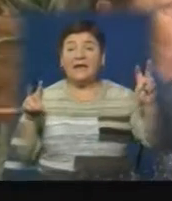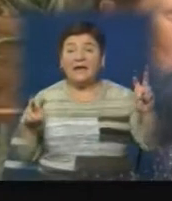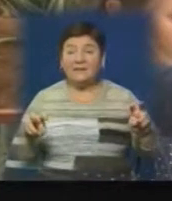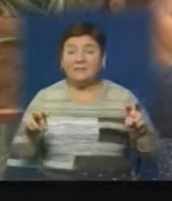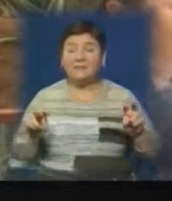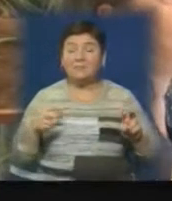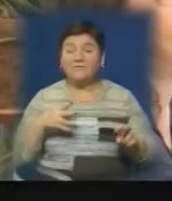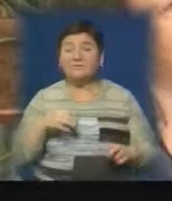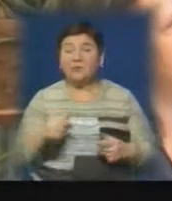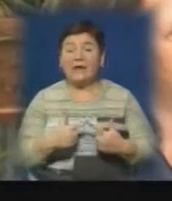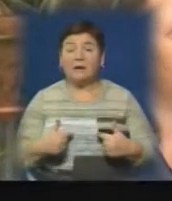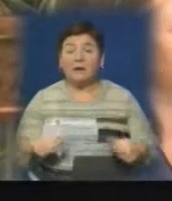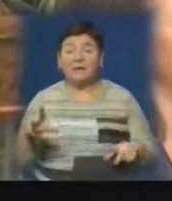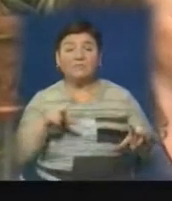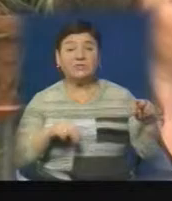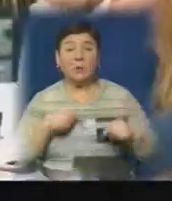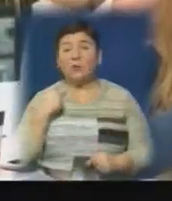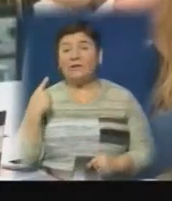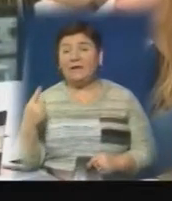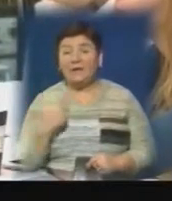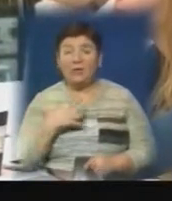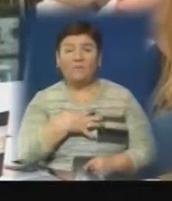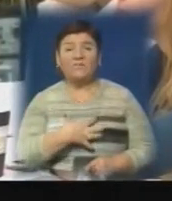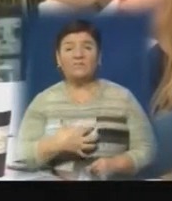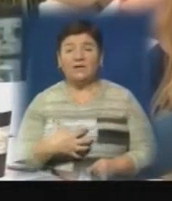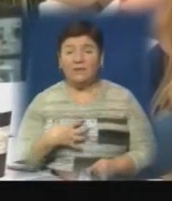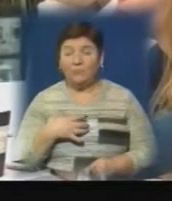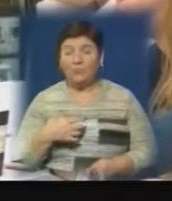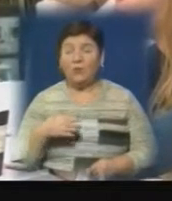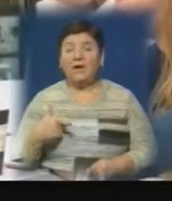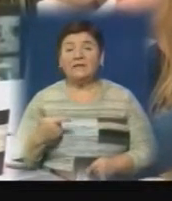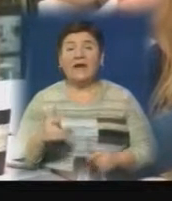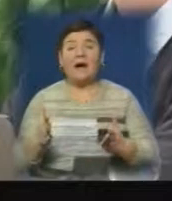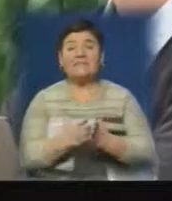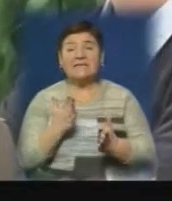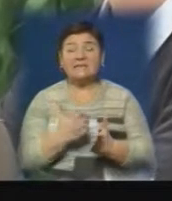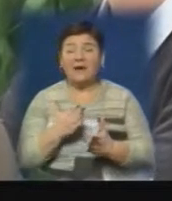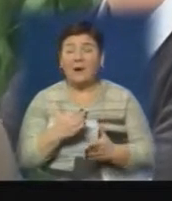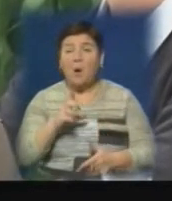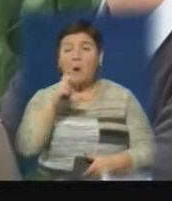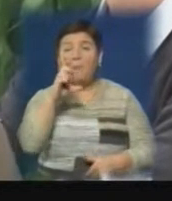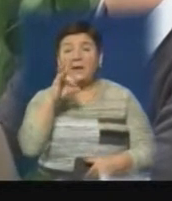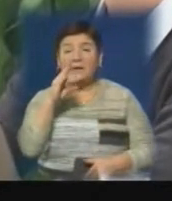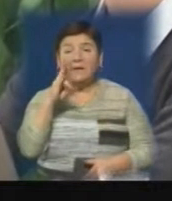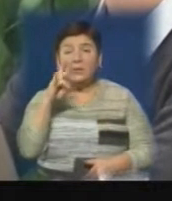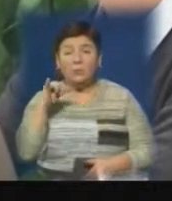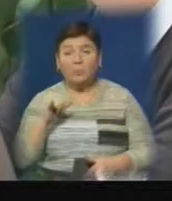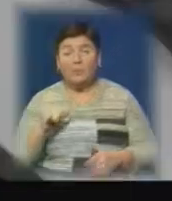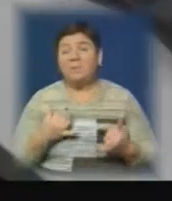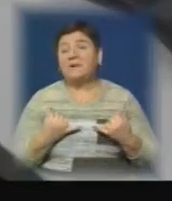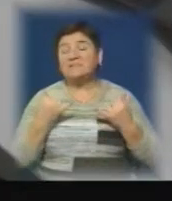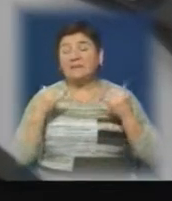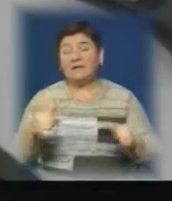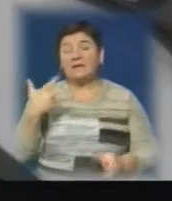лише у своїй країні вважається однією з найважливіших. Денна газета «Берліну», до прикладу, цілий випуск присвятила 30